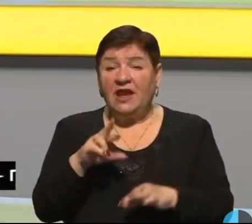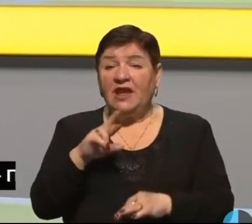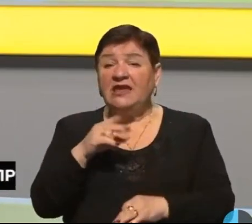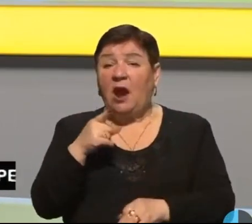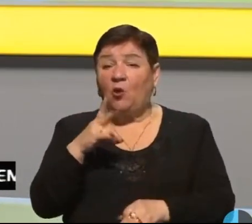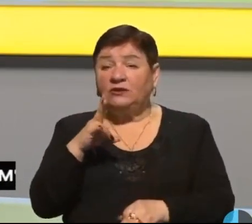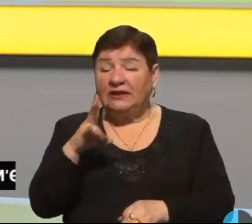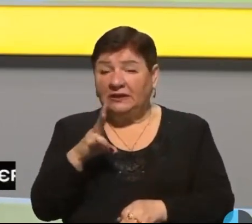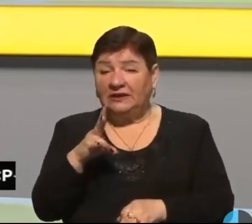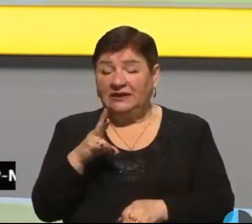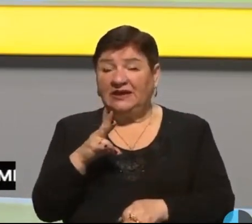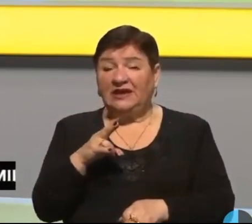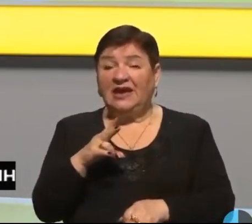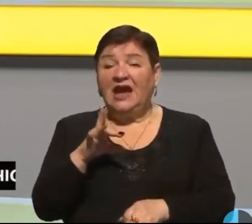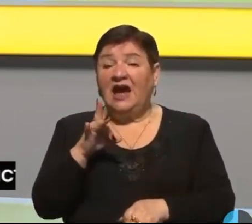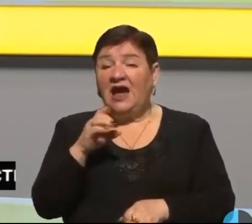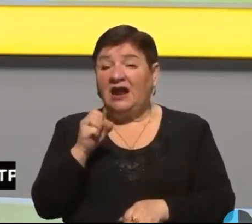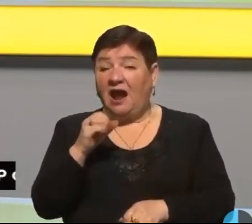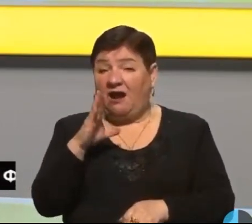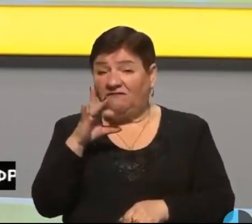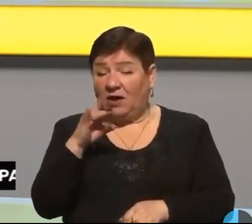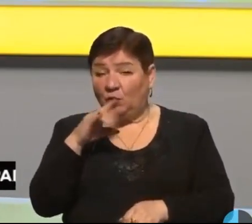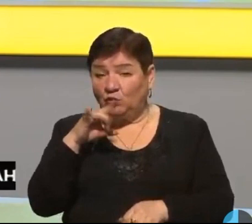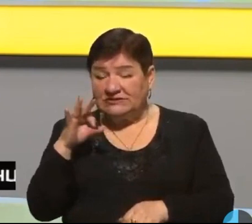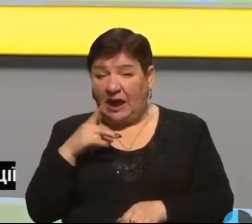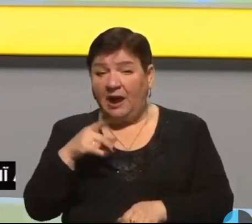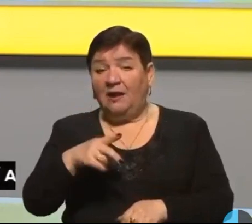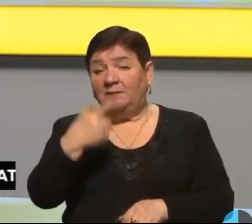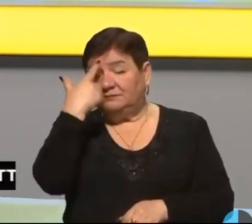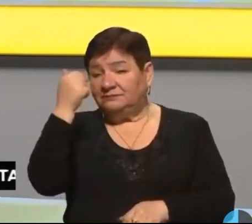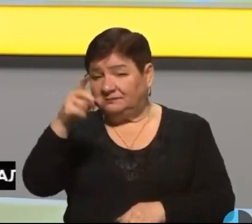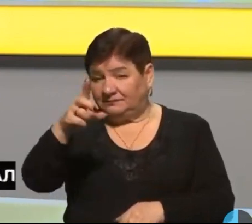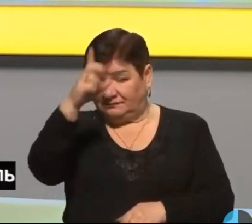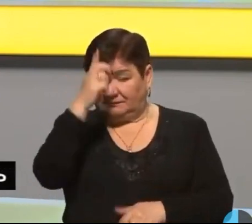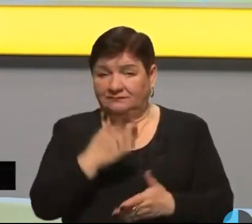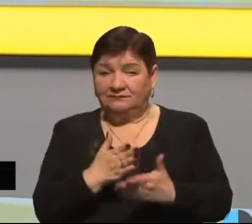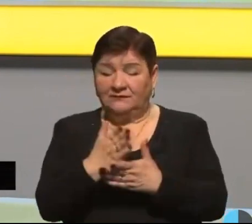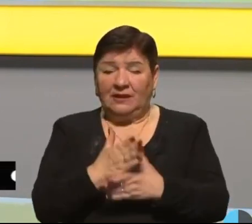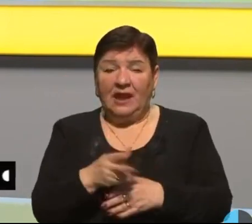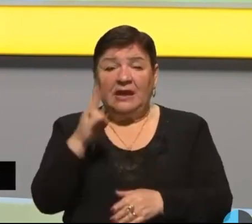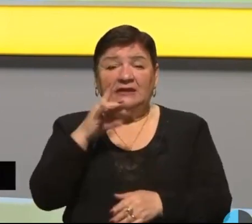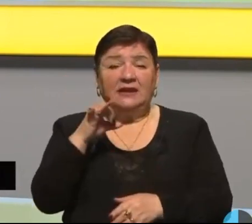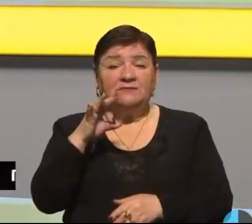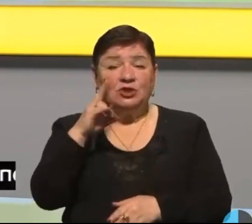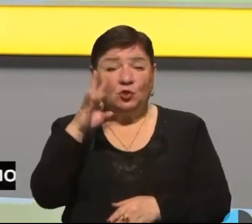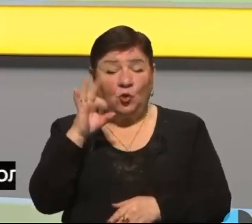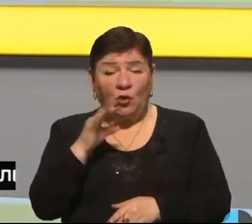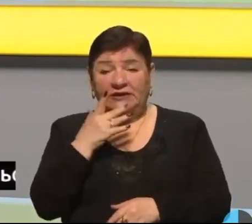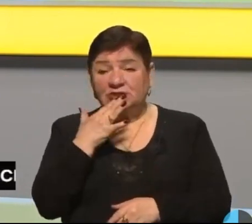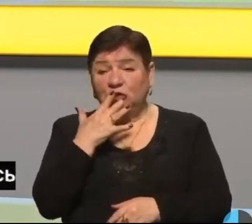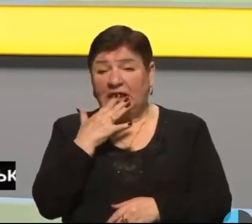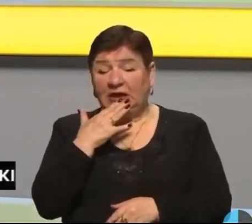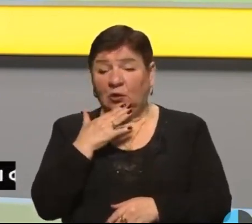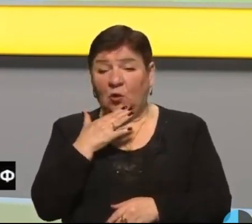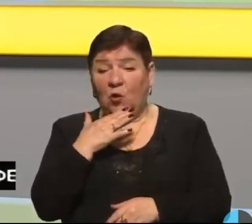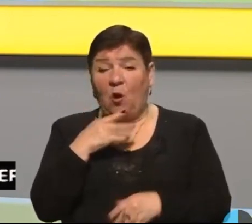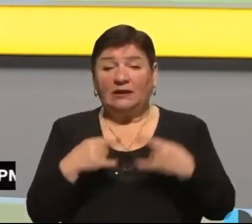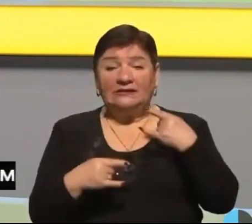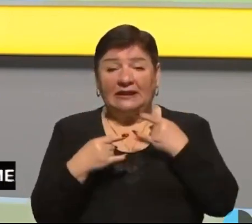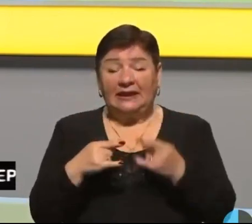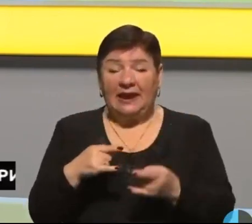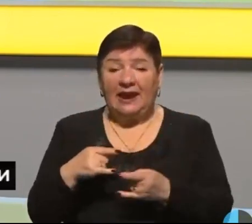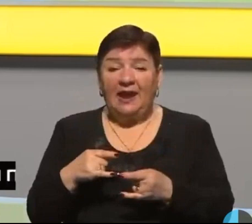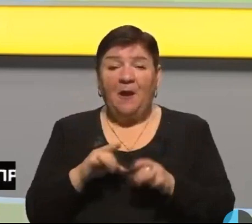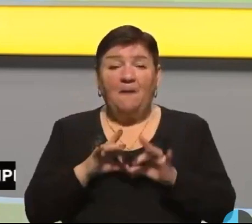Рава Руська 24 березня. Про це повідомив речник Держприкордонслужби Андрій Демченко в ефірі національного телемарафону.